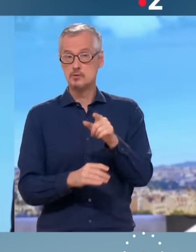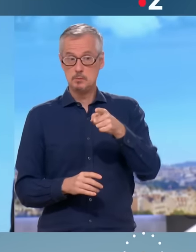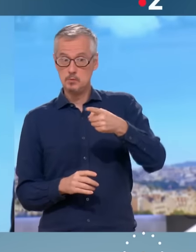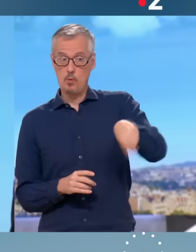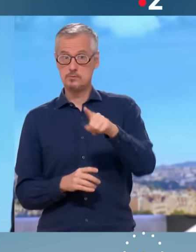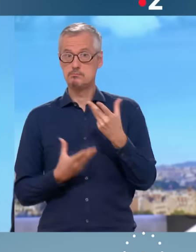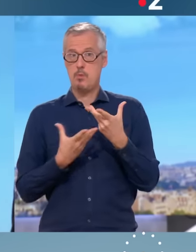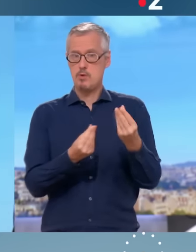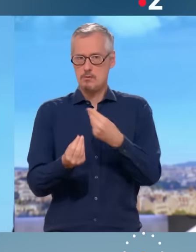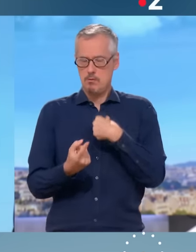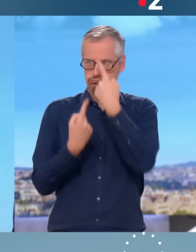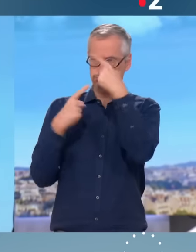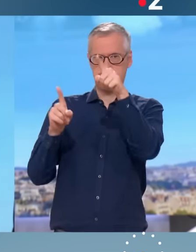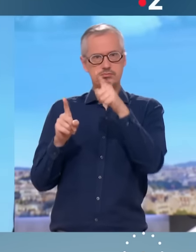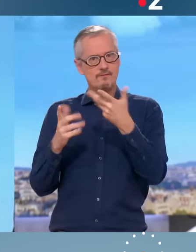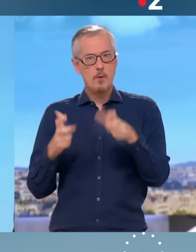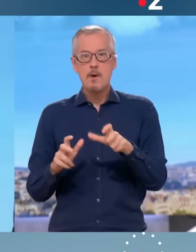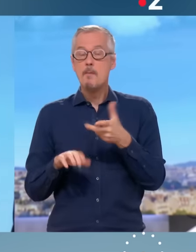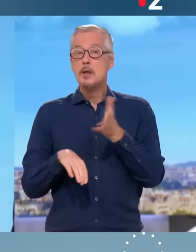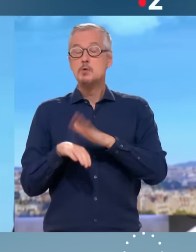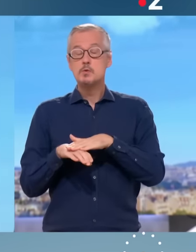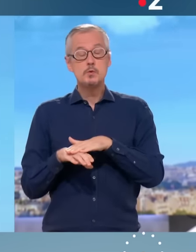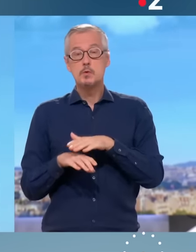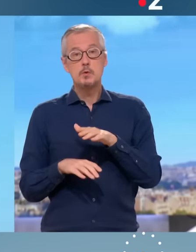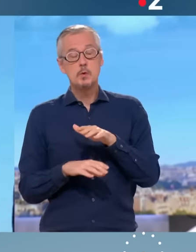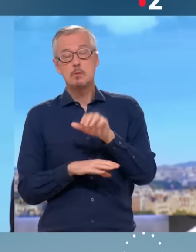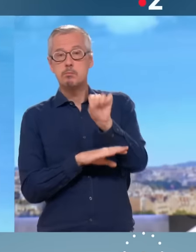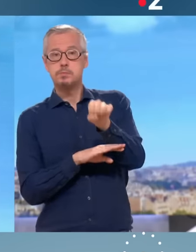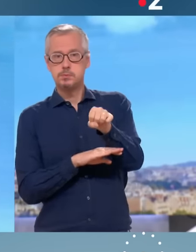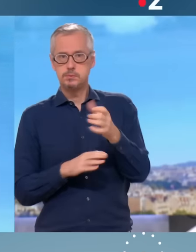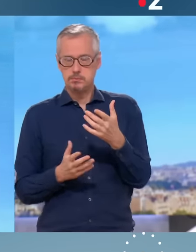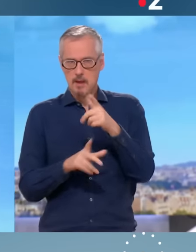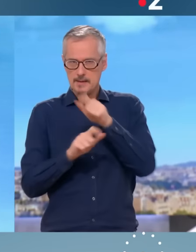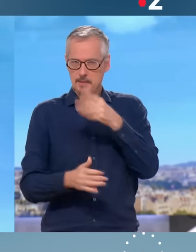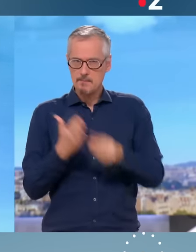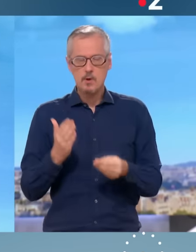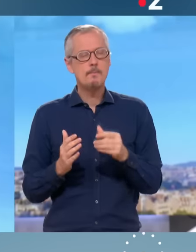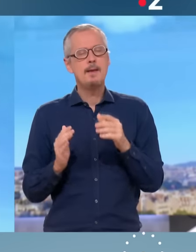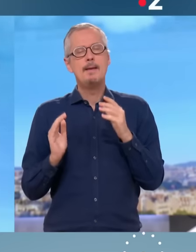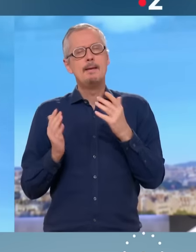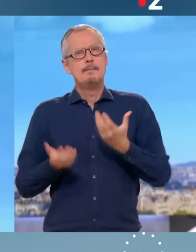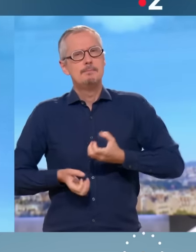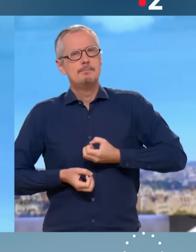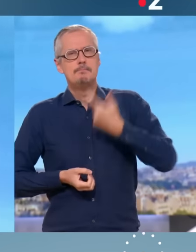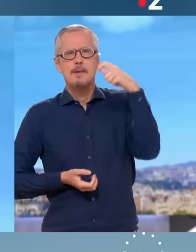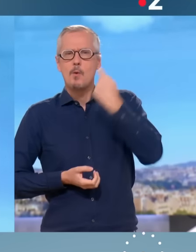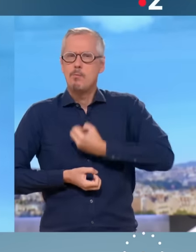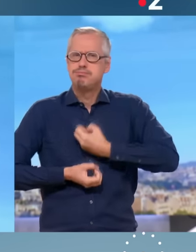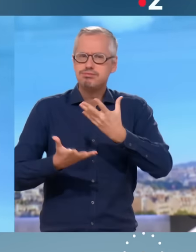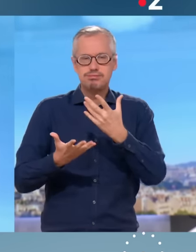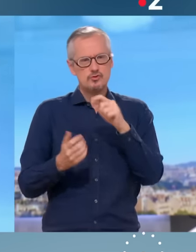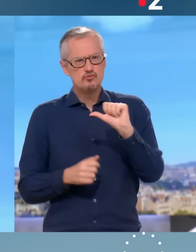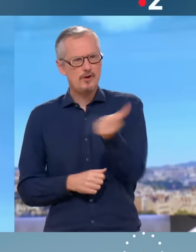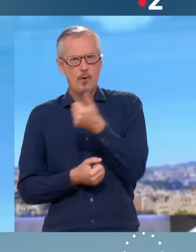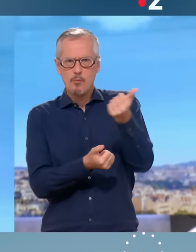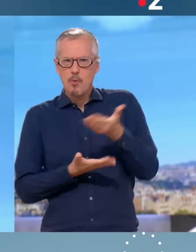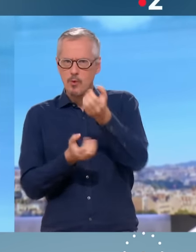réforme et qui n'ont pas été respectés. Là, il dit, le chef de l'État, chacun peut venir avec ses propositions. Si vous aviez été convié, qu'est-ce que